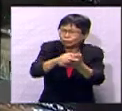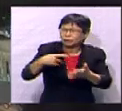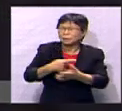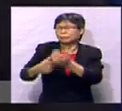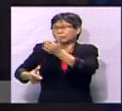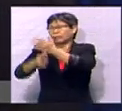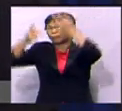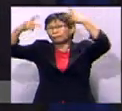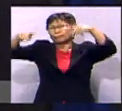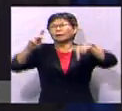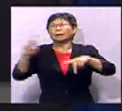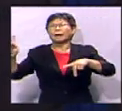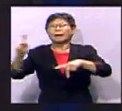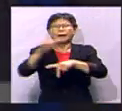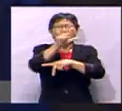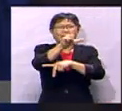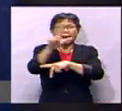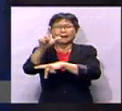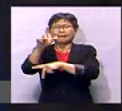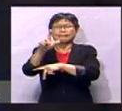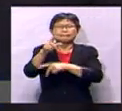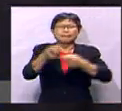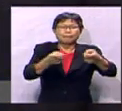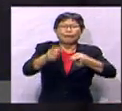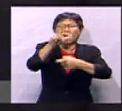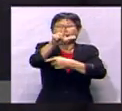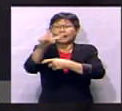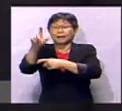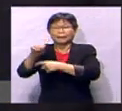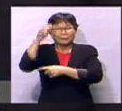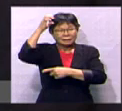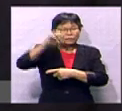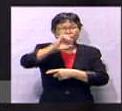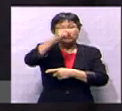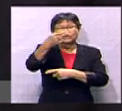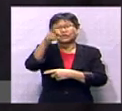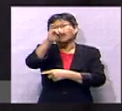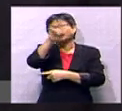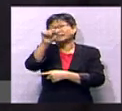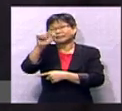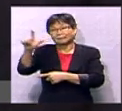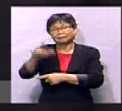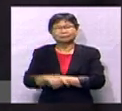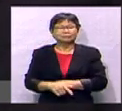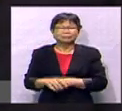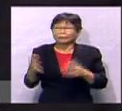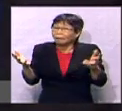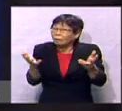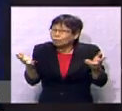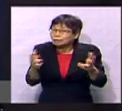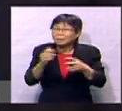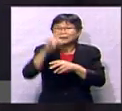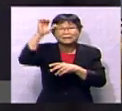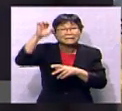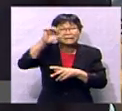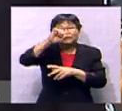penolong pengarah kanan bahagian pementauan operasi LLM, Encik Syarizal Zain Azman. Jadi, bagaimana dengan Encik